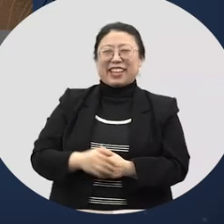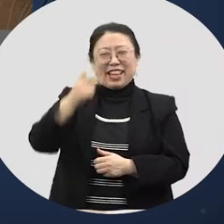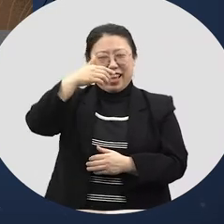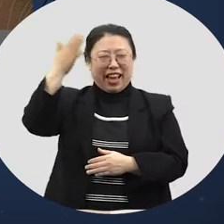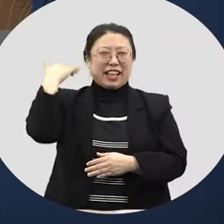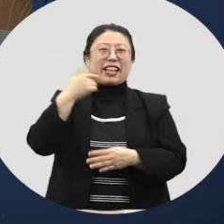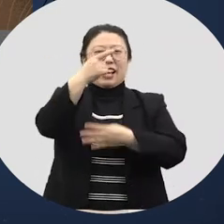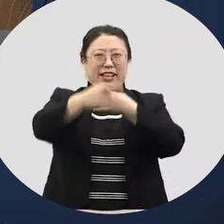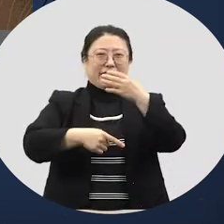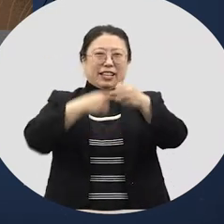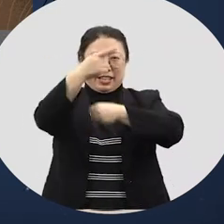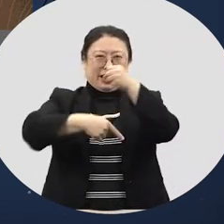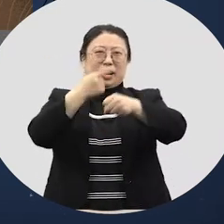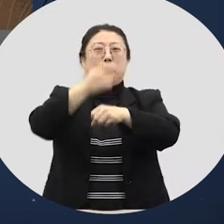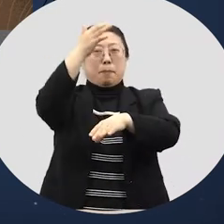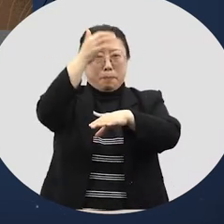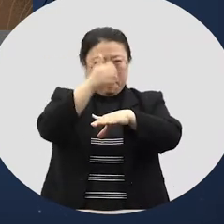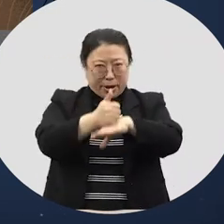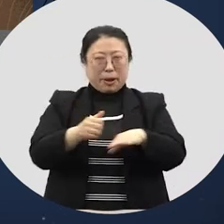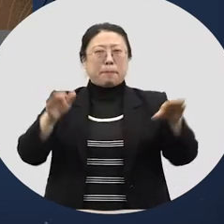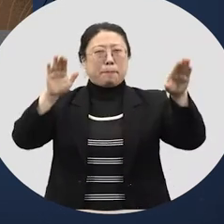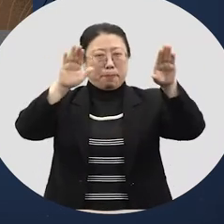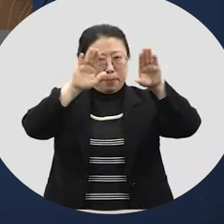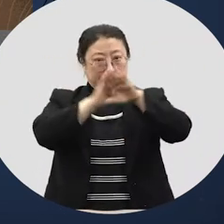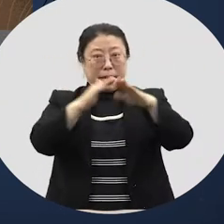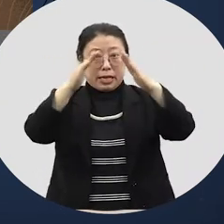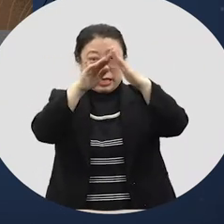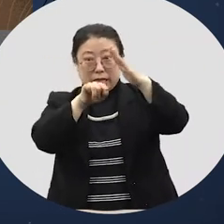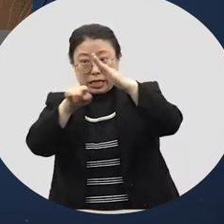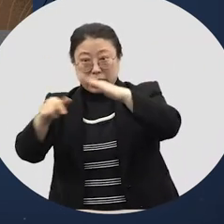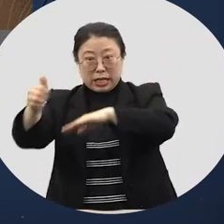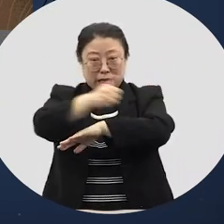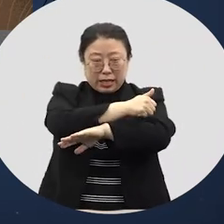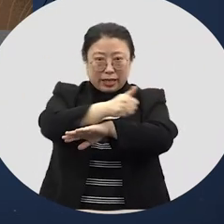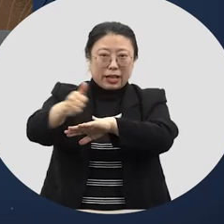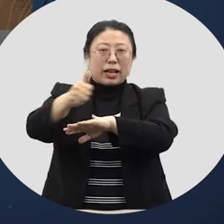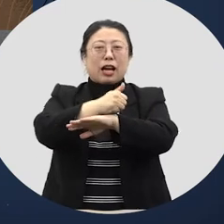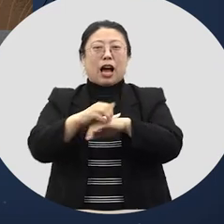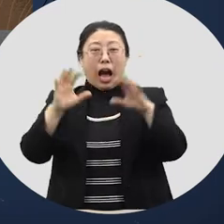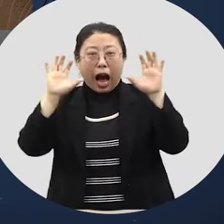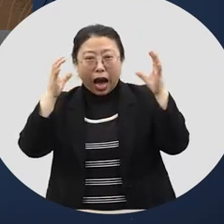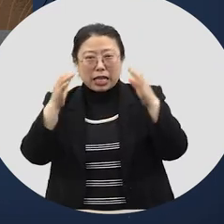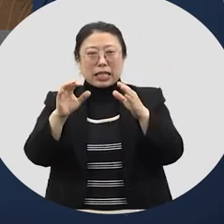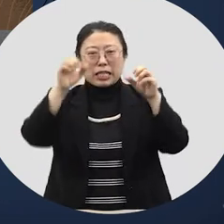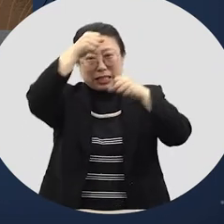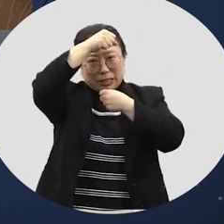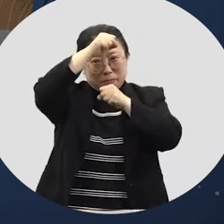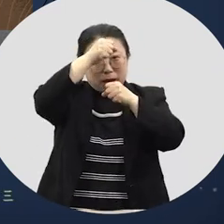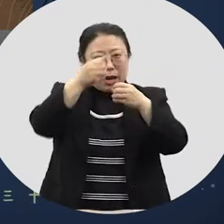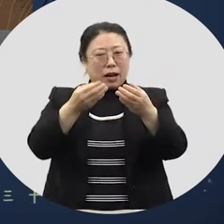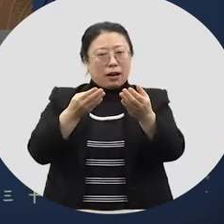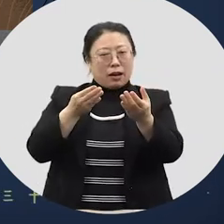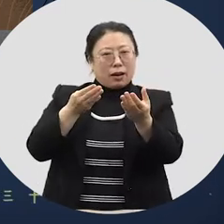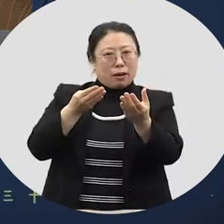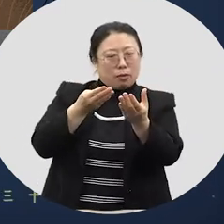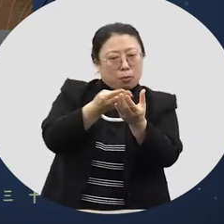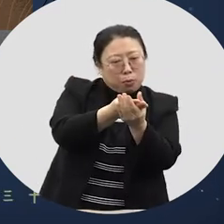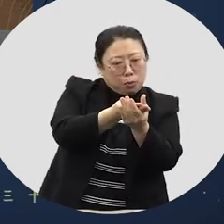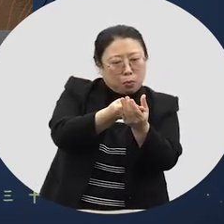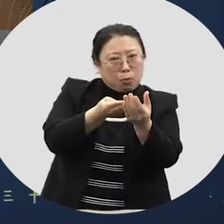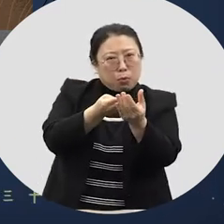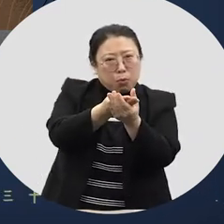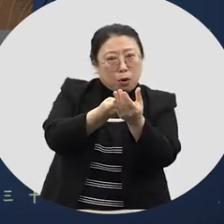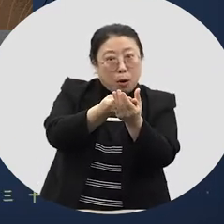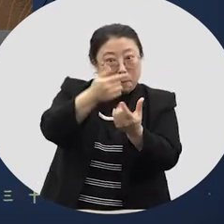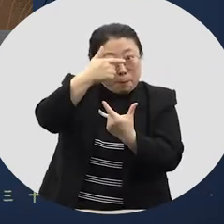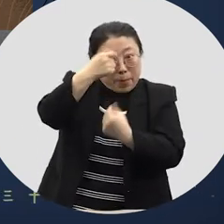옛날에 한 해의 마지막 날인 섯달, 금음달 밤에 집집마다 돌아다니면서 어린아이들의 신발을 신어보고는